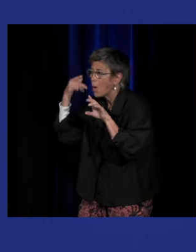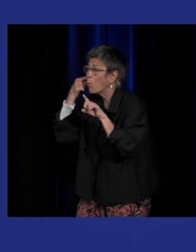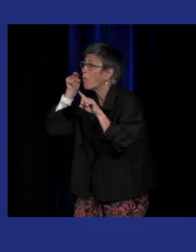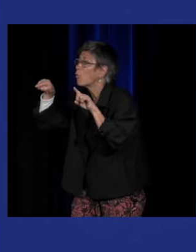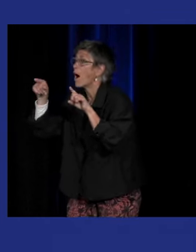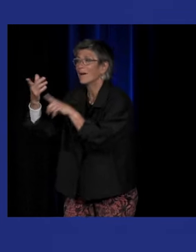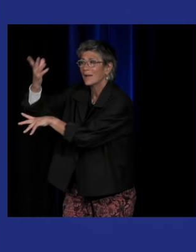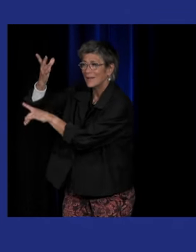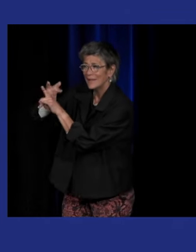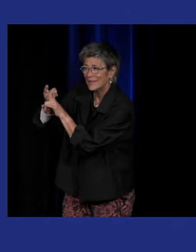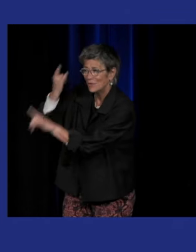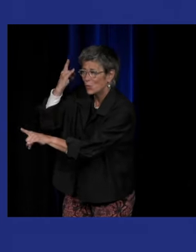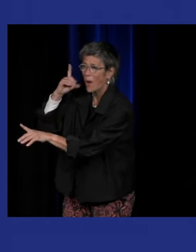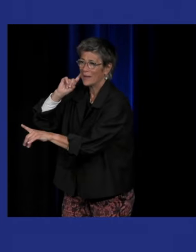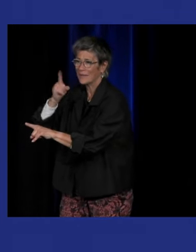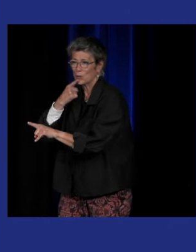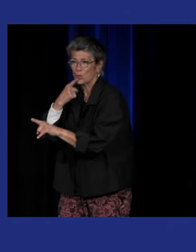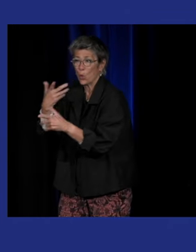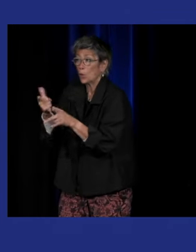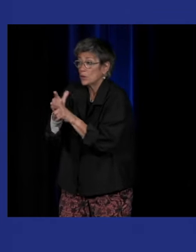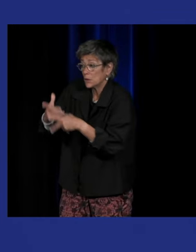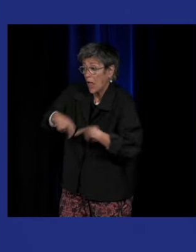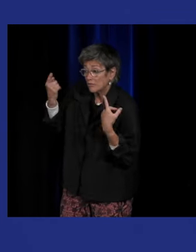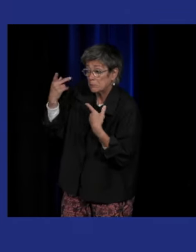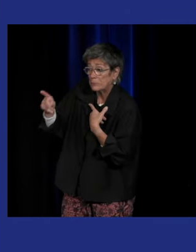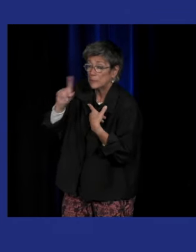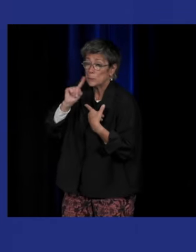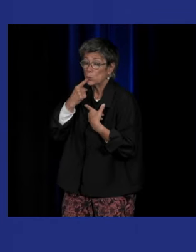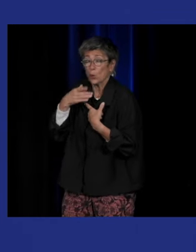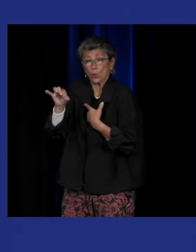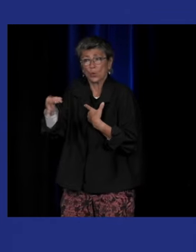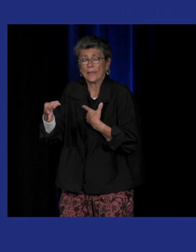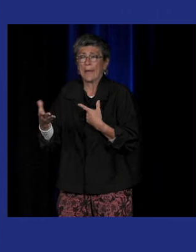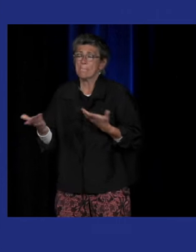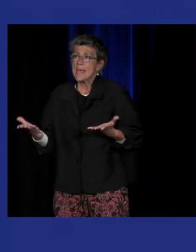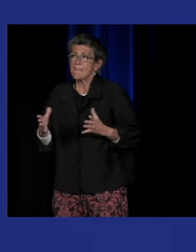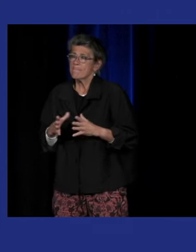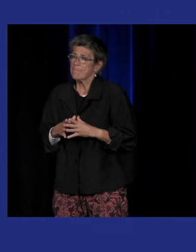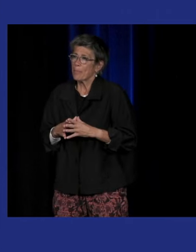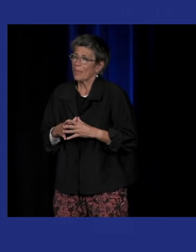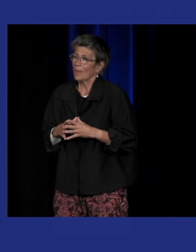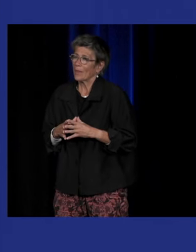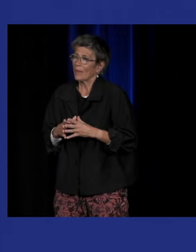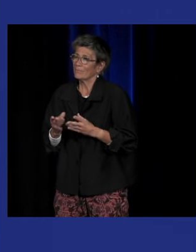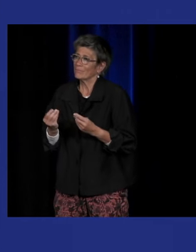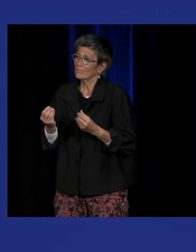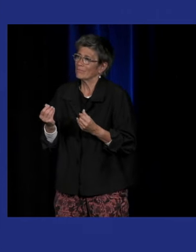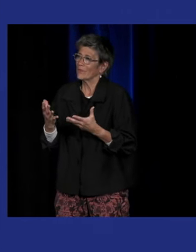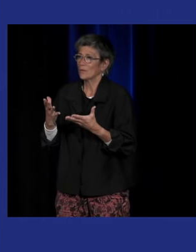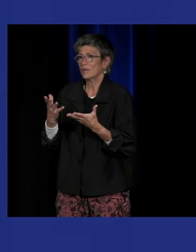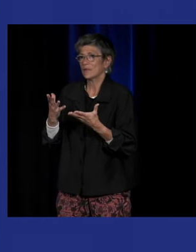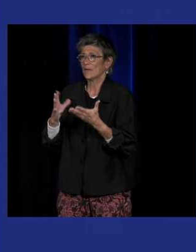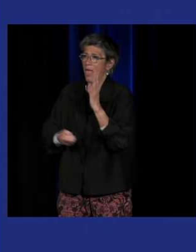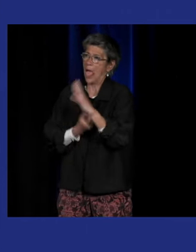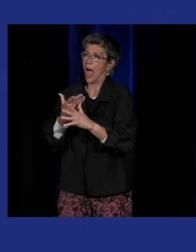sourds et la contemporanéité de la vie des personnes sourdes mais c'est une manière de déjouer les